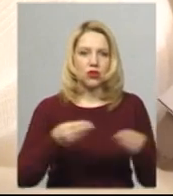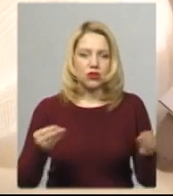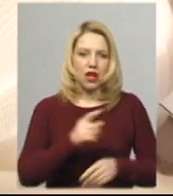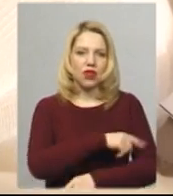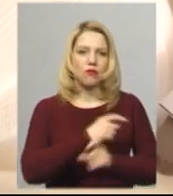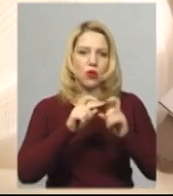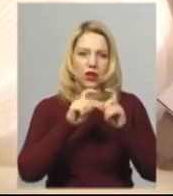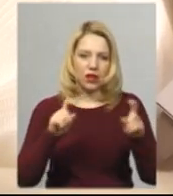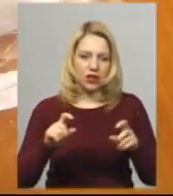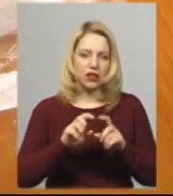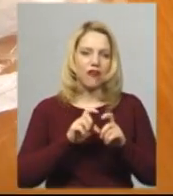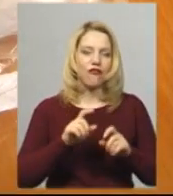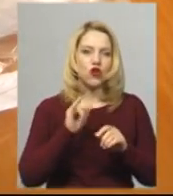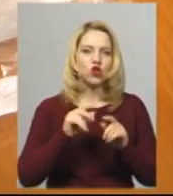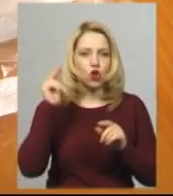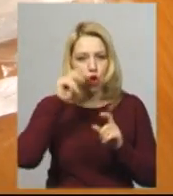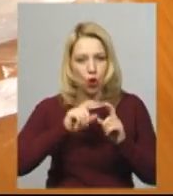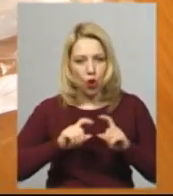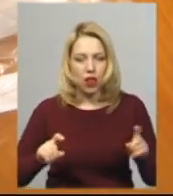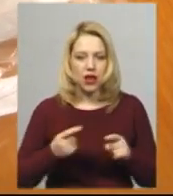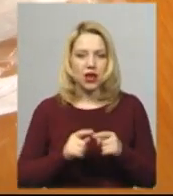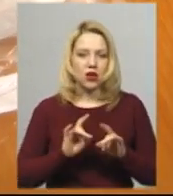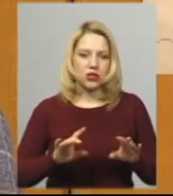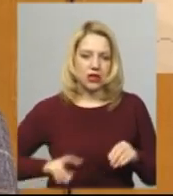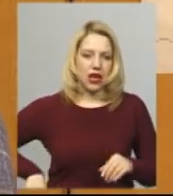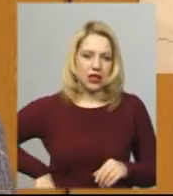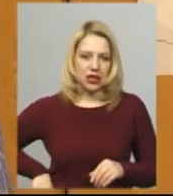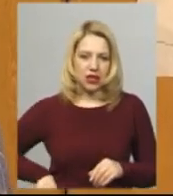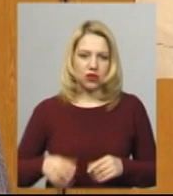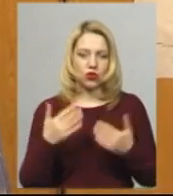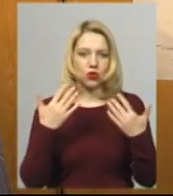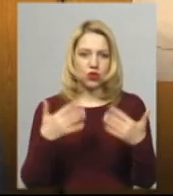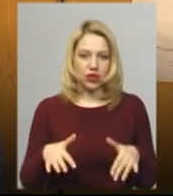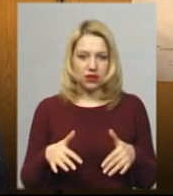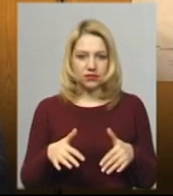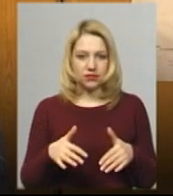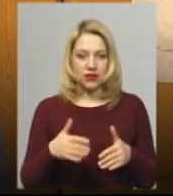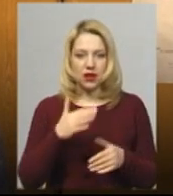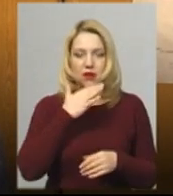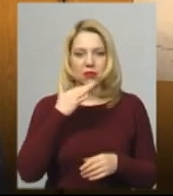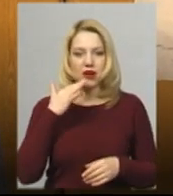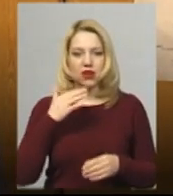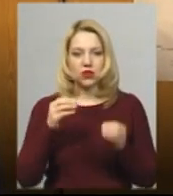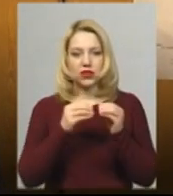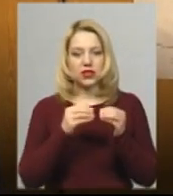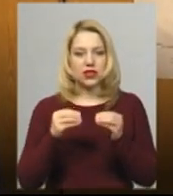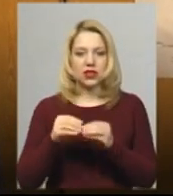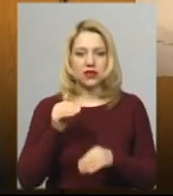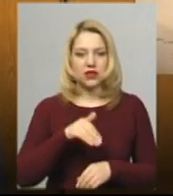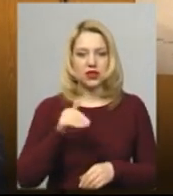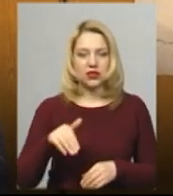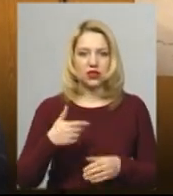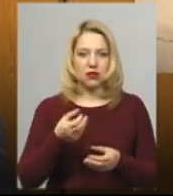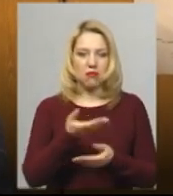дитячим садкам та працівникам управління праці, каже директор заводу Олексій Свістунов. Вже багато десятків тисяч ми